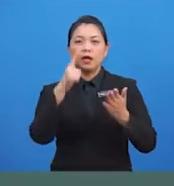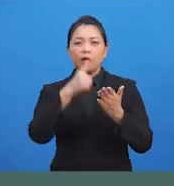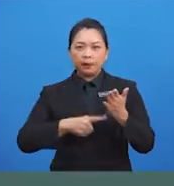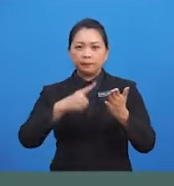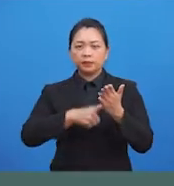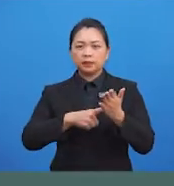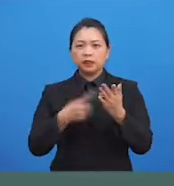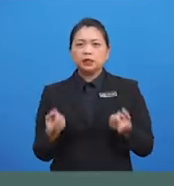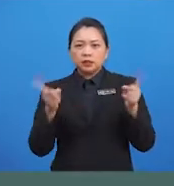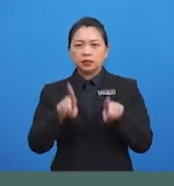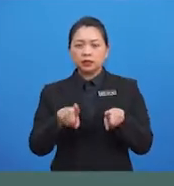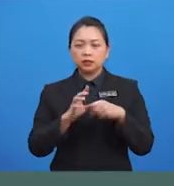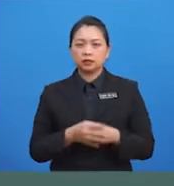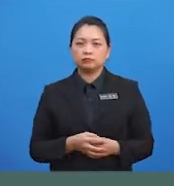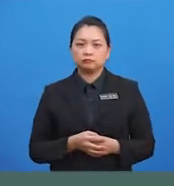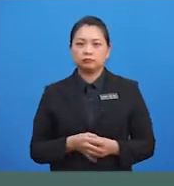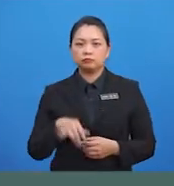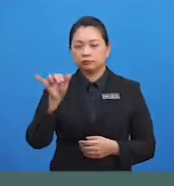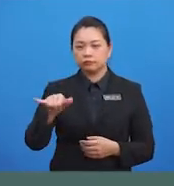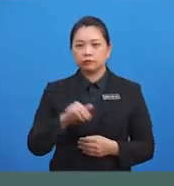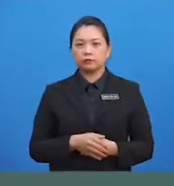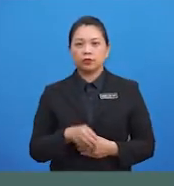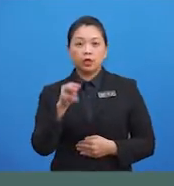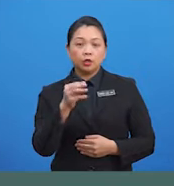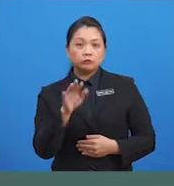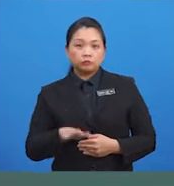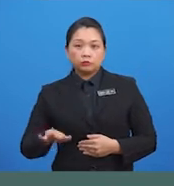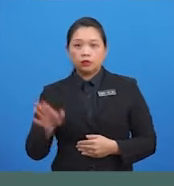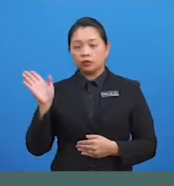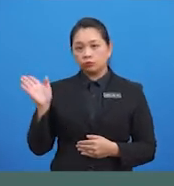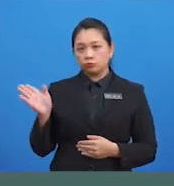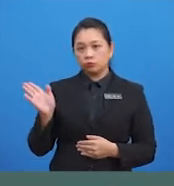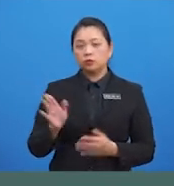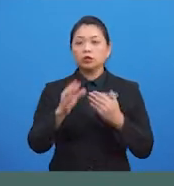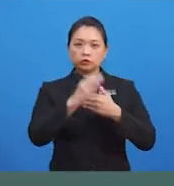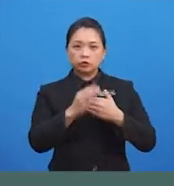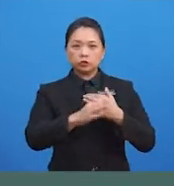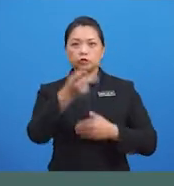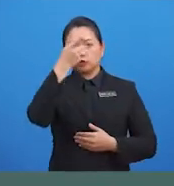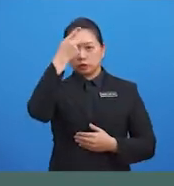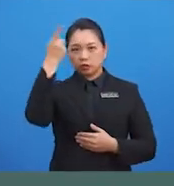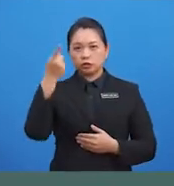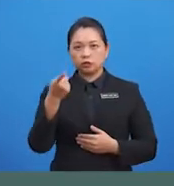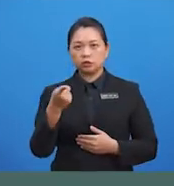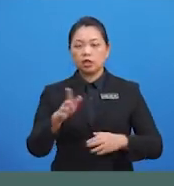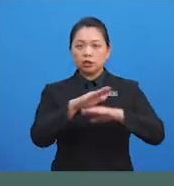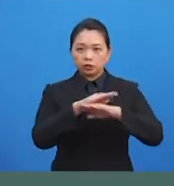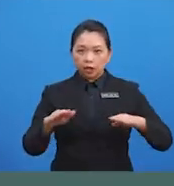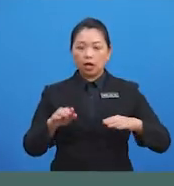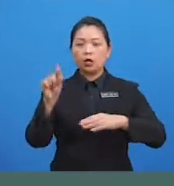Apakah yang terjadi? Ya, budak itu tercedera kerana tidak